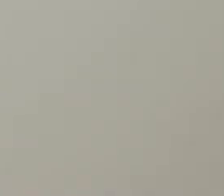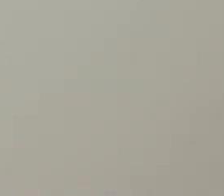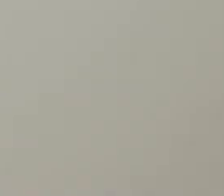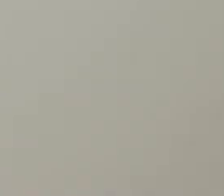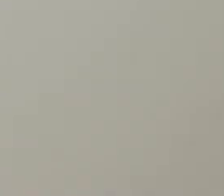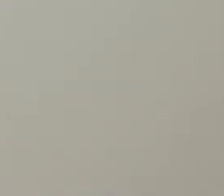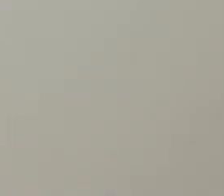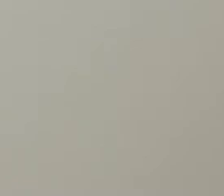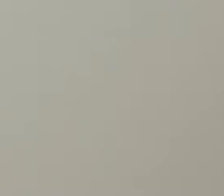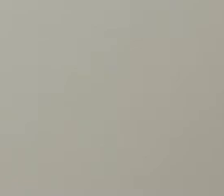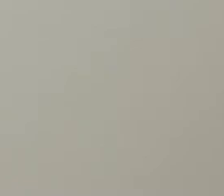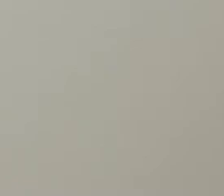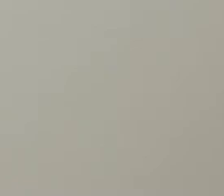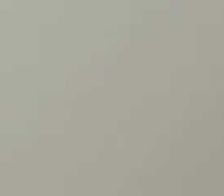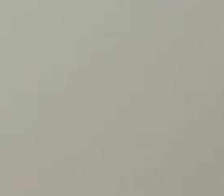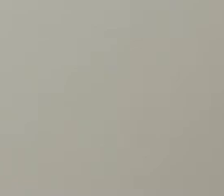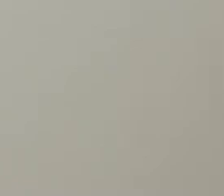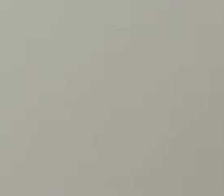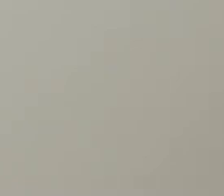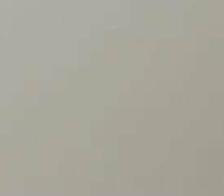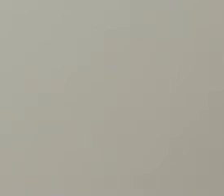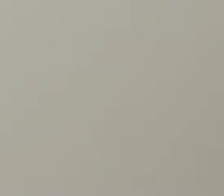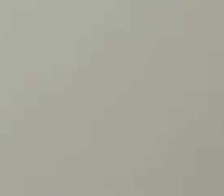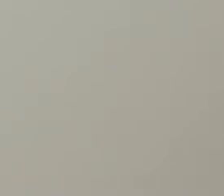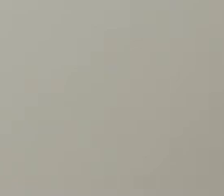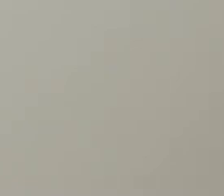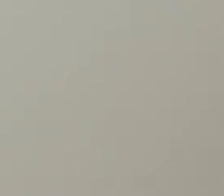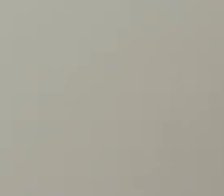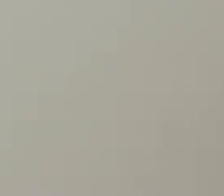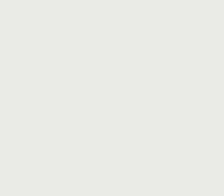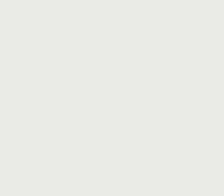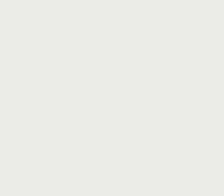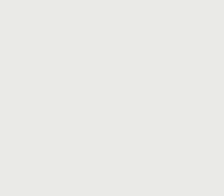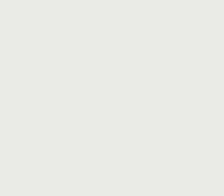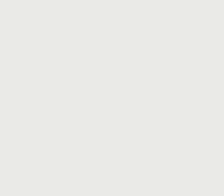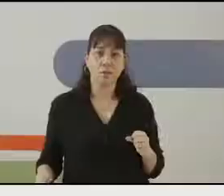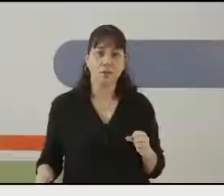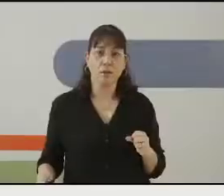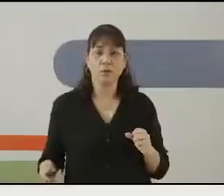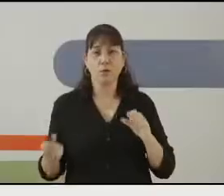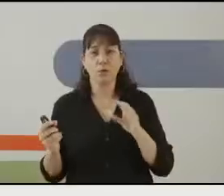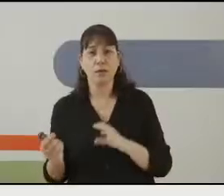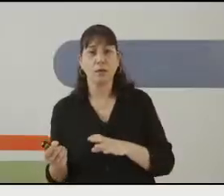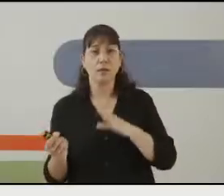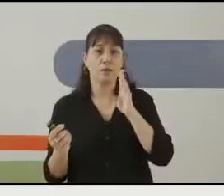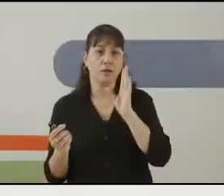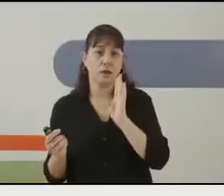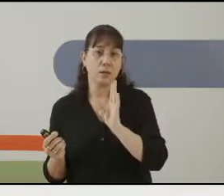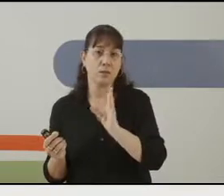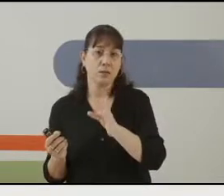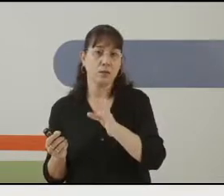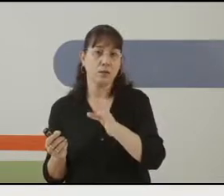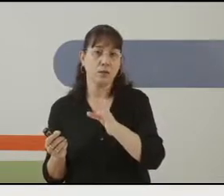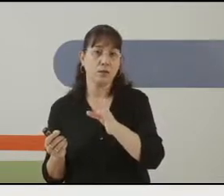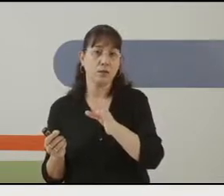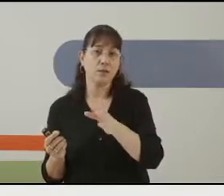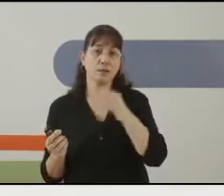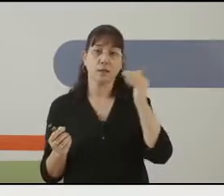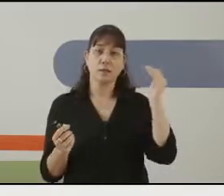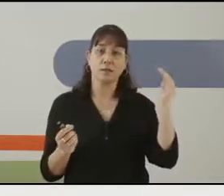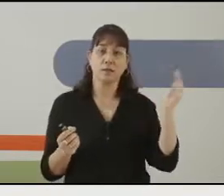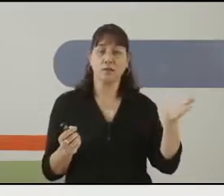והמחברת, והאיפרון, והדבק. אני מחברת אותם יחד, ויכולה לעבוד איתם. ואולי המזלג